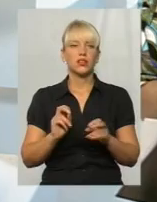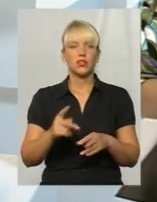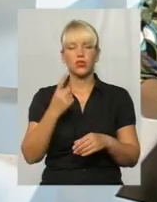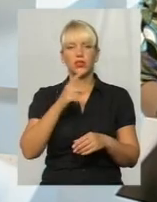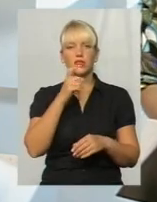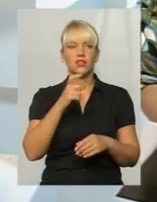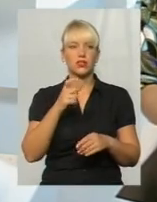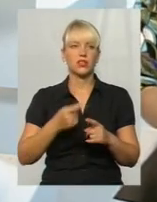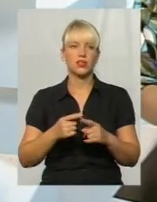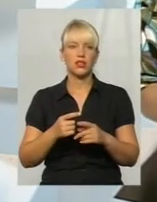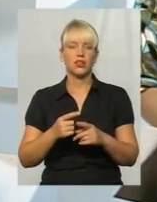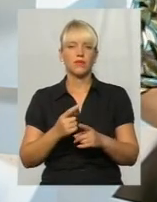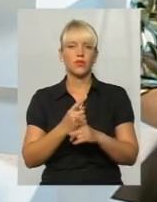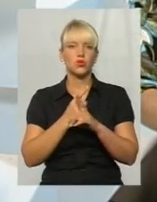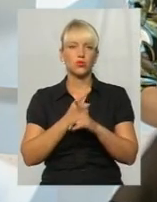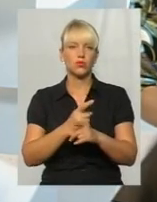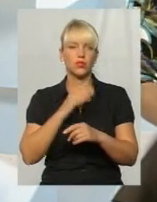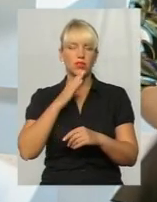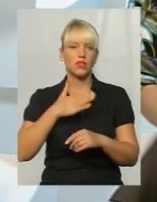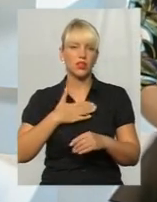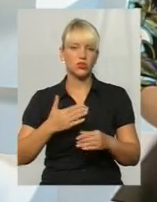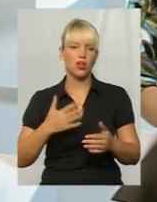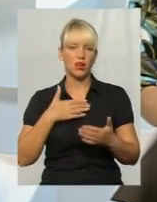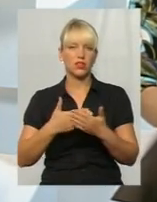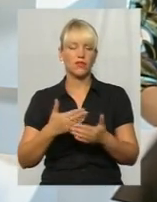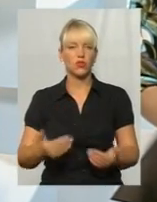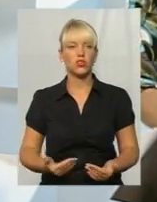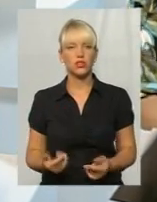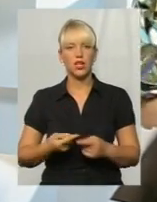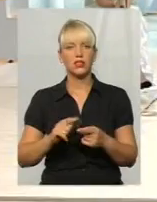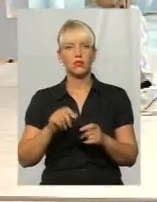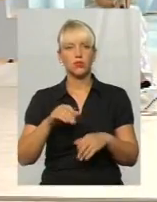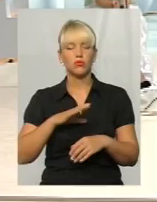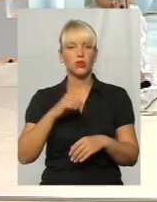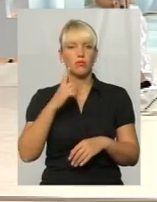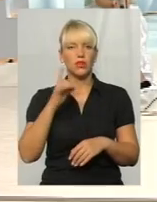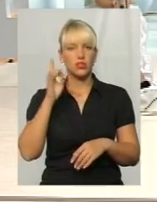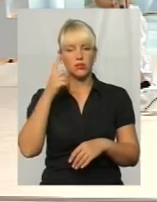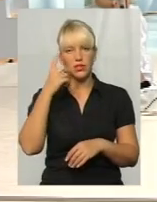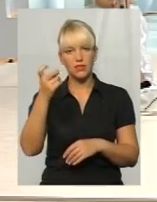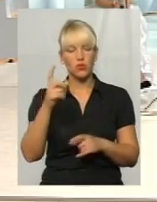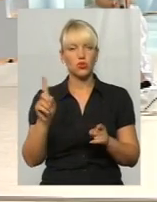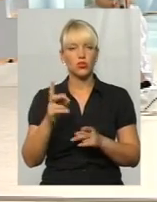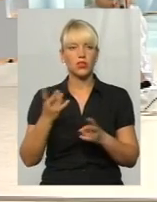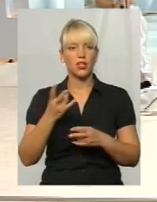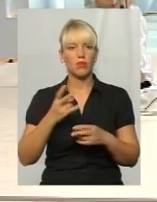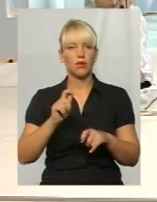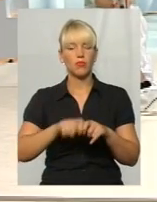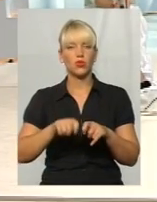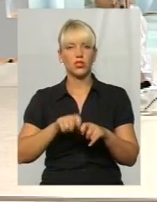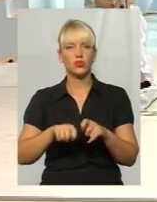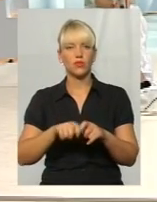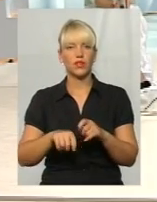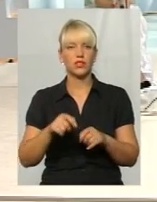супутників нашого нинішнього досить активного життя, а водночас це може бути першим дзвіночком до того, що варто протестуватися,